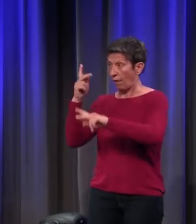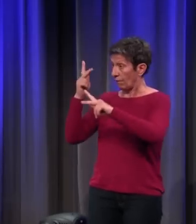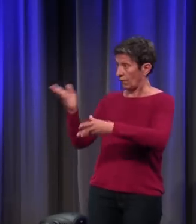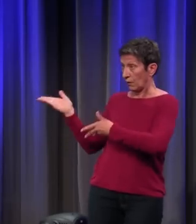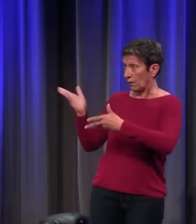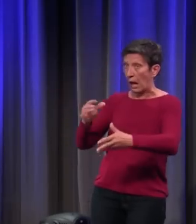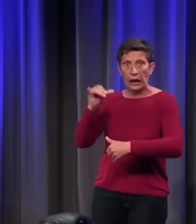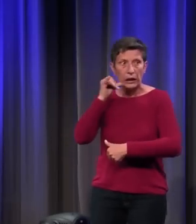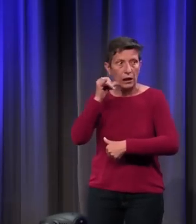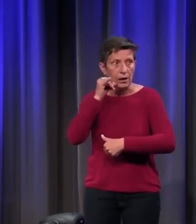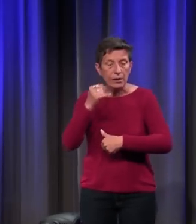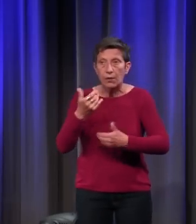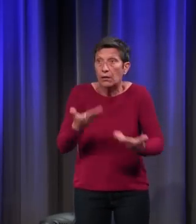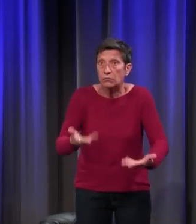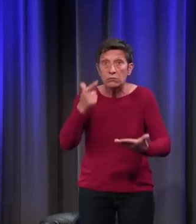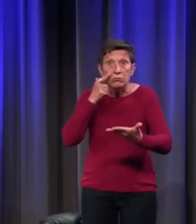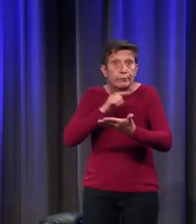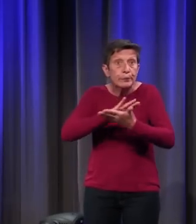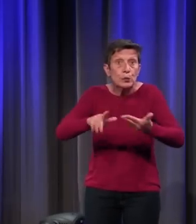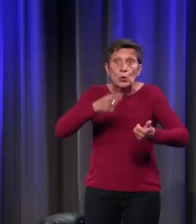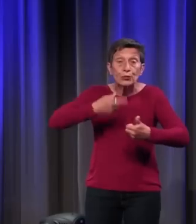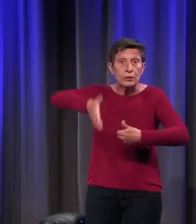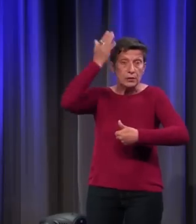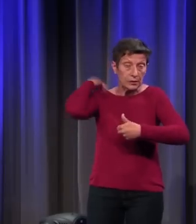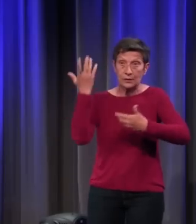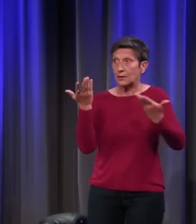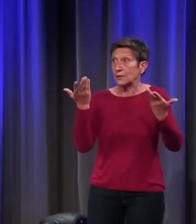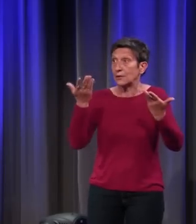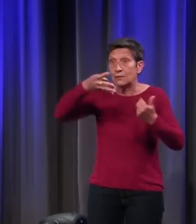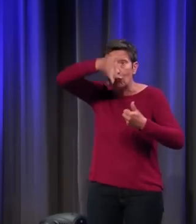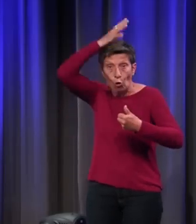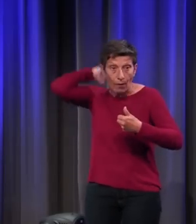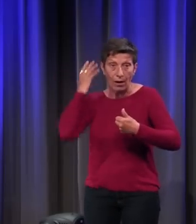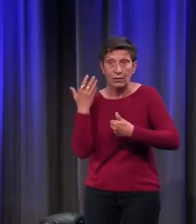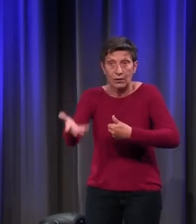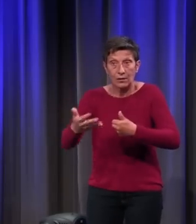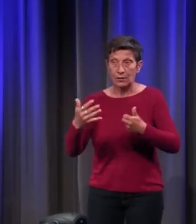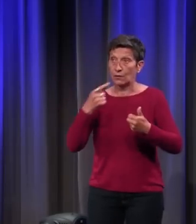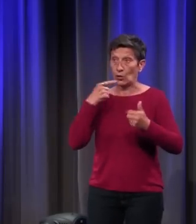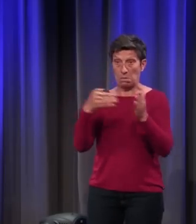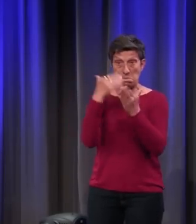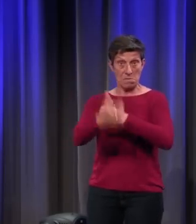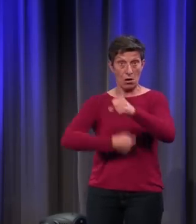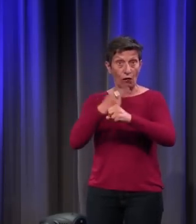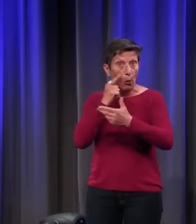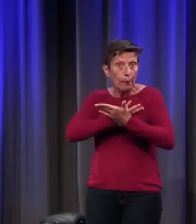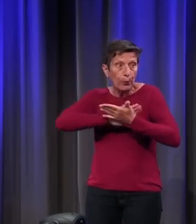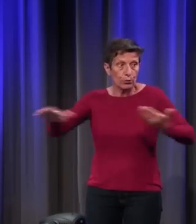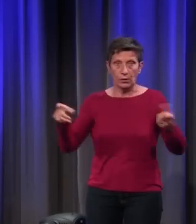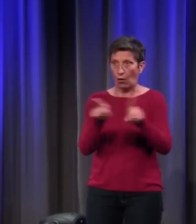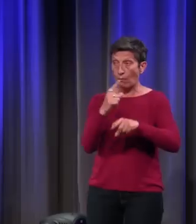n'en avait plus vu depuis les jeux du cirque romain, presque 1000 ans sans girafe. Donc,'est une immense nouveauté.